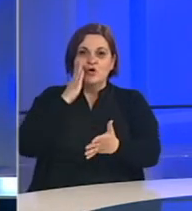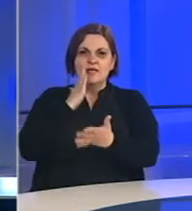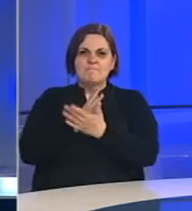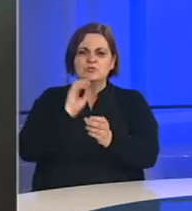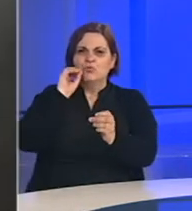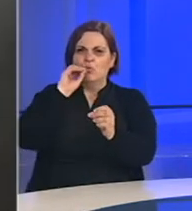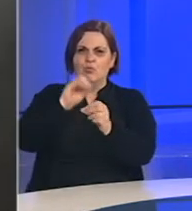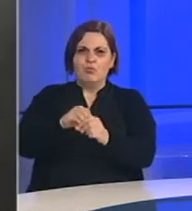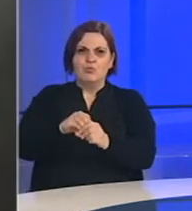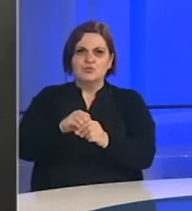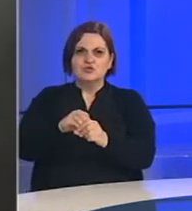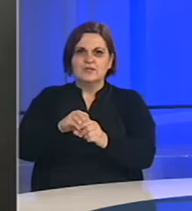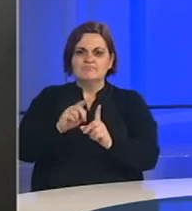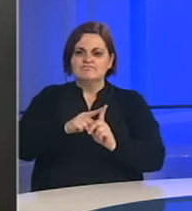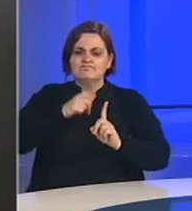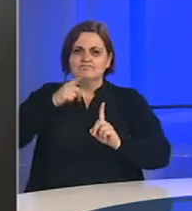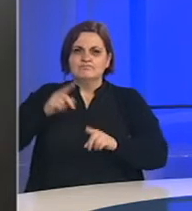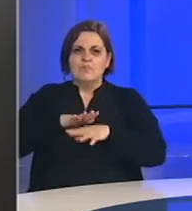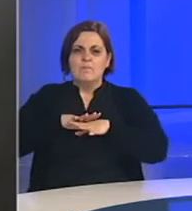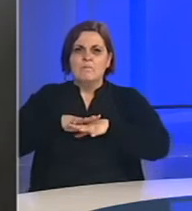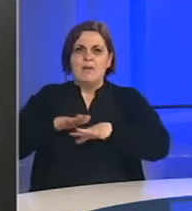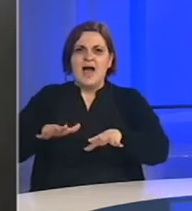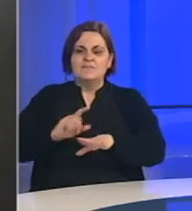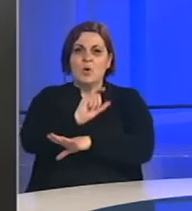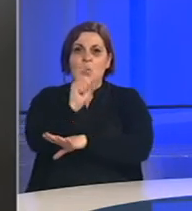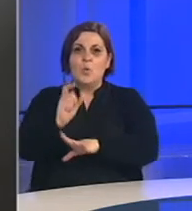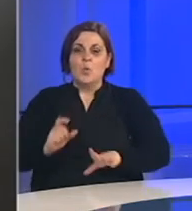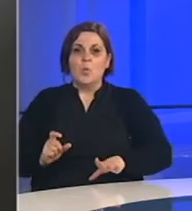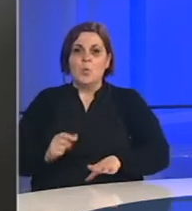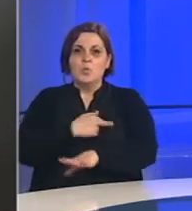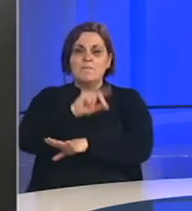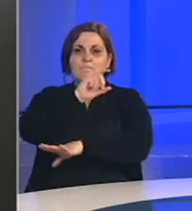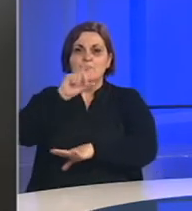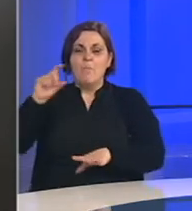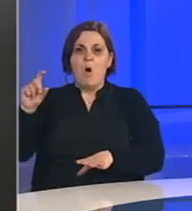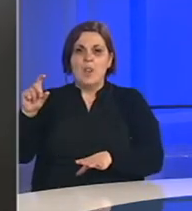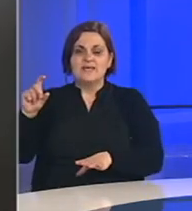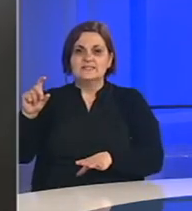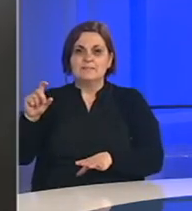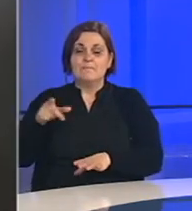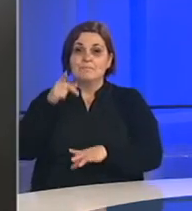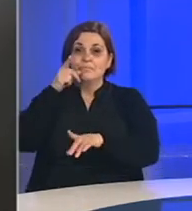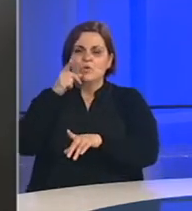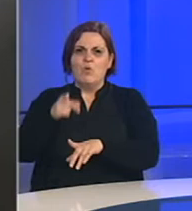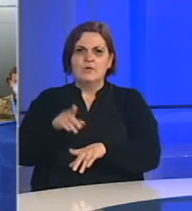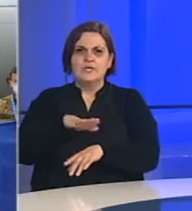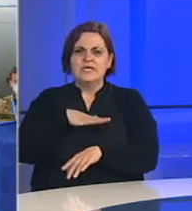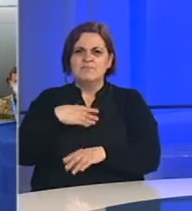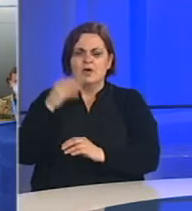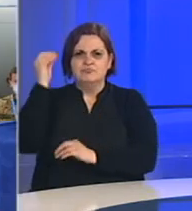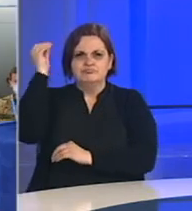uključeni tokom pandemije u italijanskim bolnicama i oni imaju